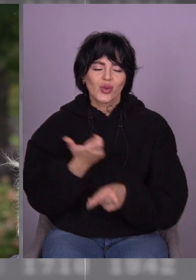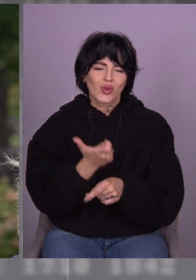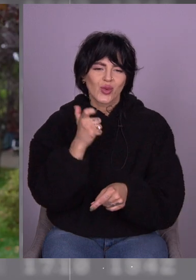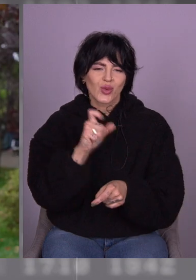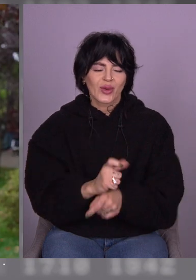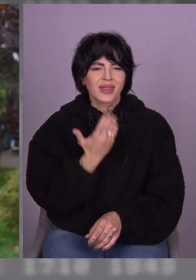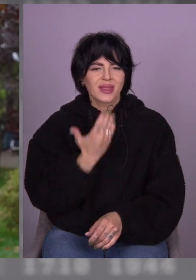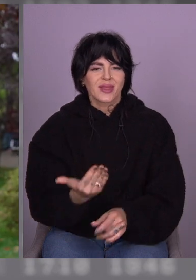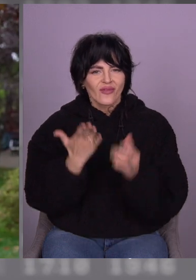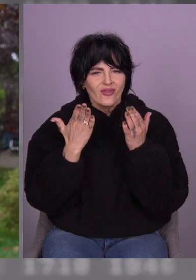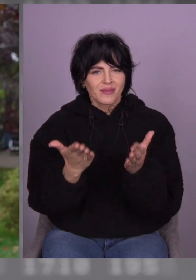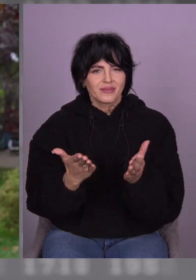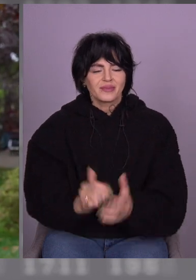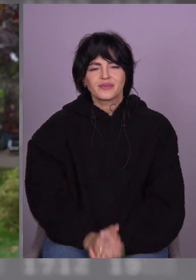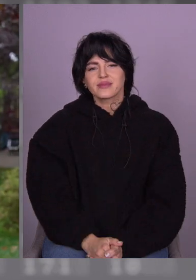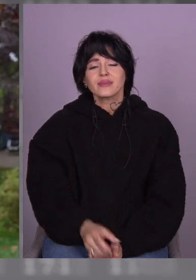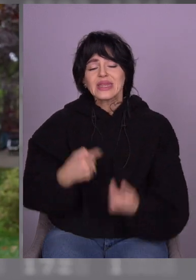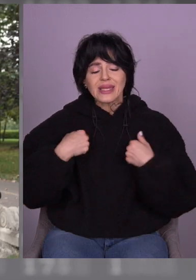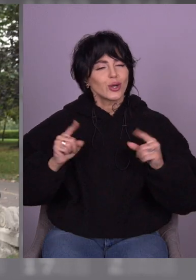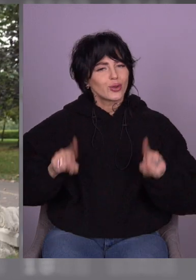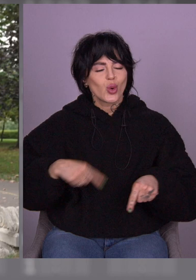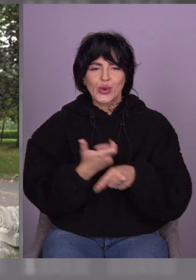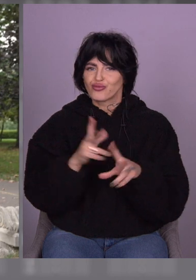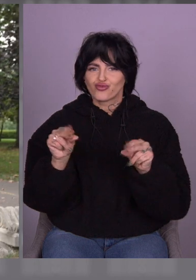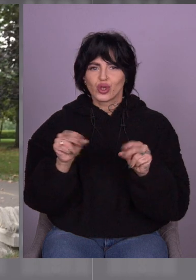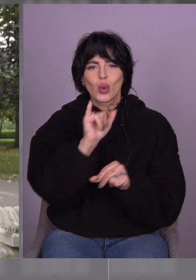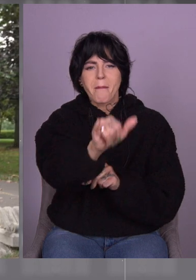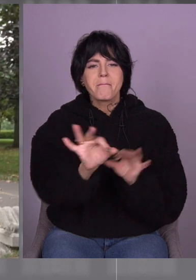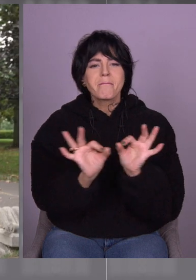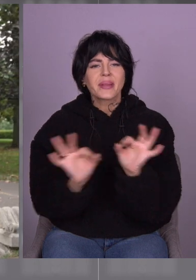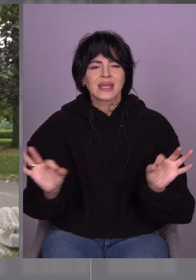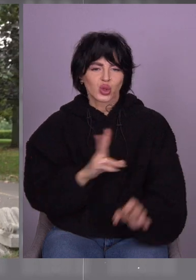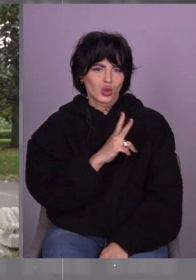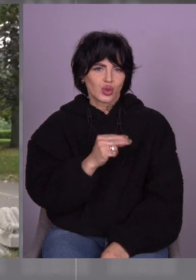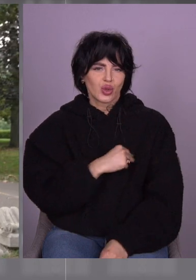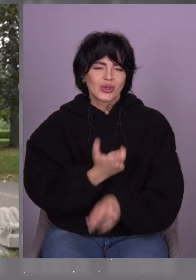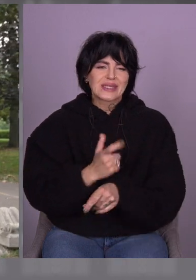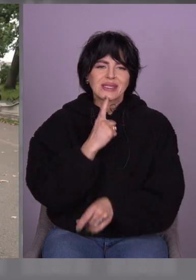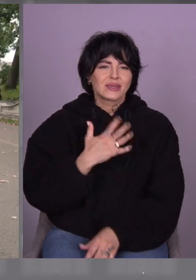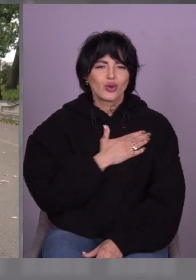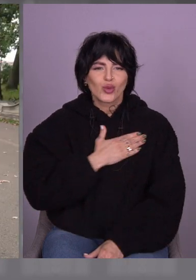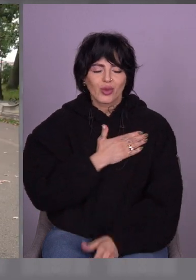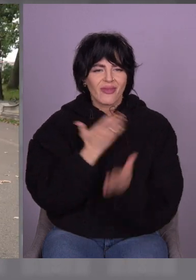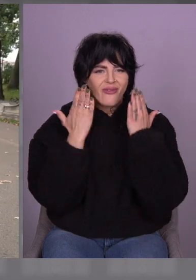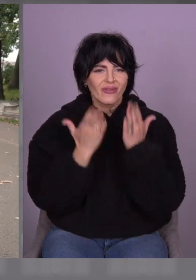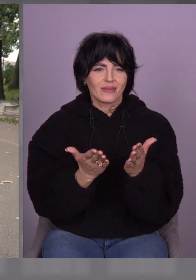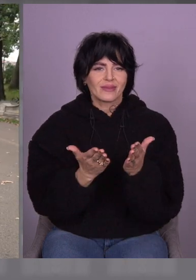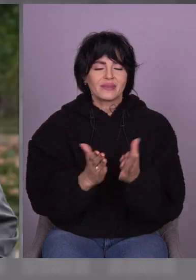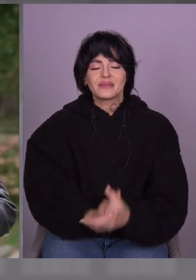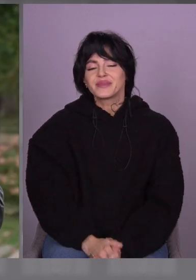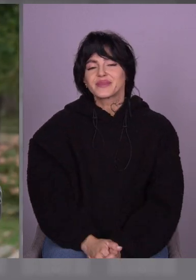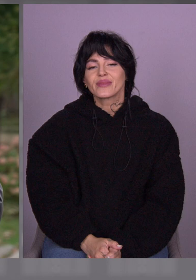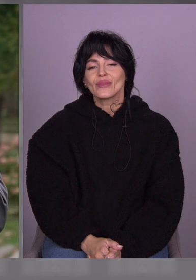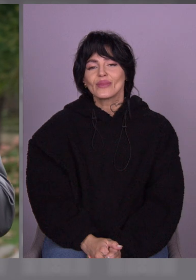дуже вдячний. Я щаслива, що ви зустрілися. У вас прекрасні доньки. Бережіть їх. Вони вас дуже, дуже сильно люблять. Я знаю, що ви